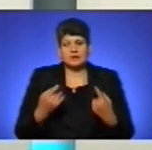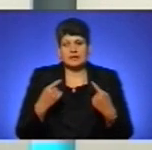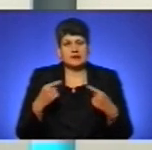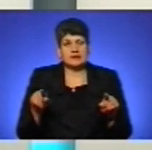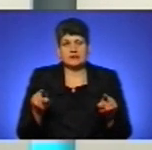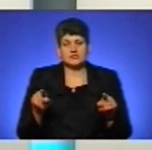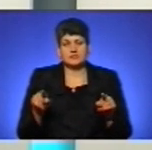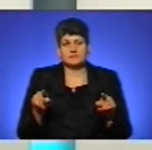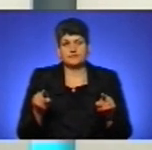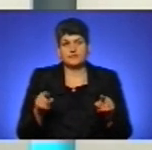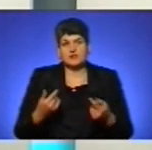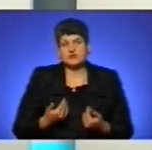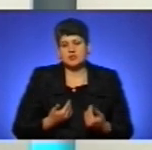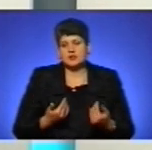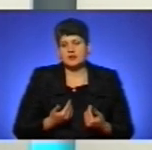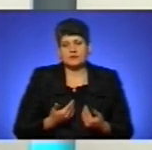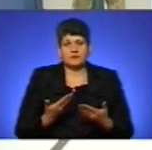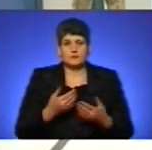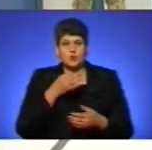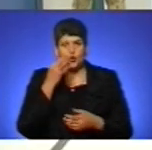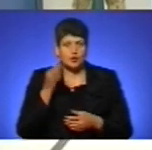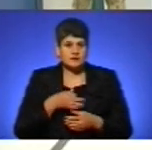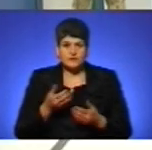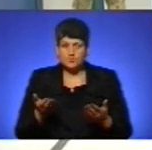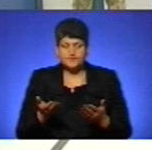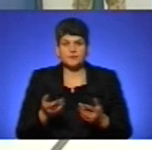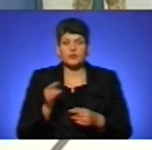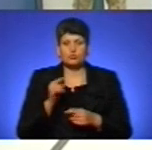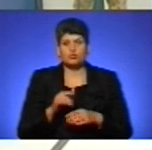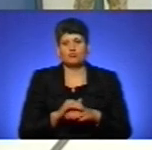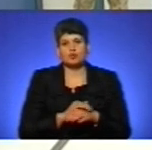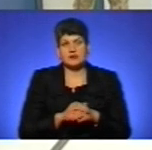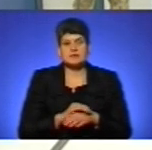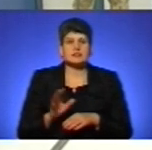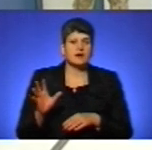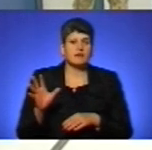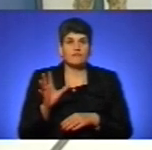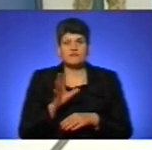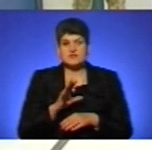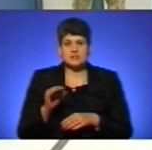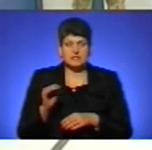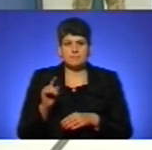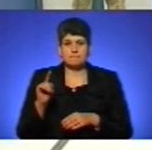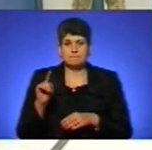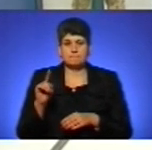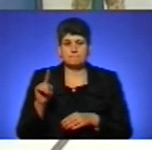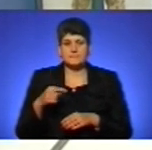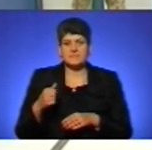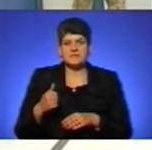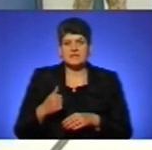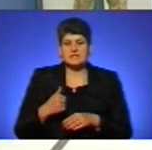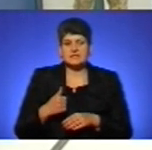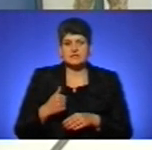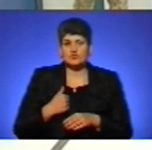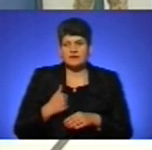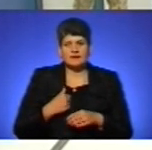життєвим досвідом. Тому, будь ласка, всіх приземників навесно не лякайтеся,